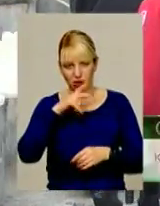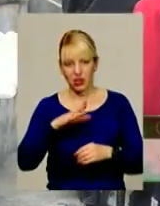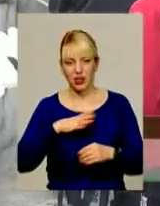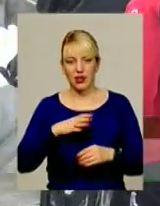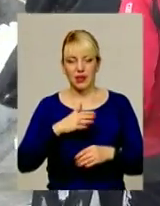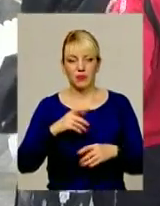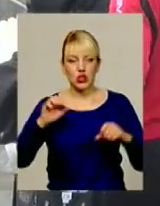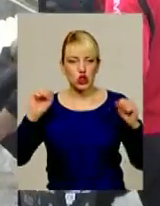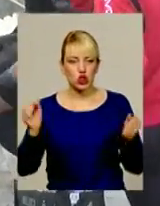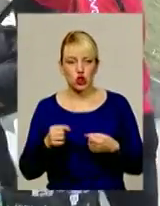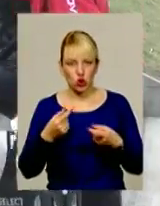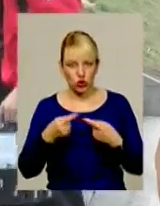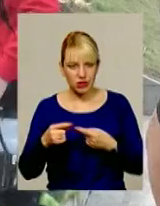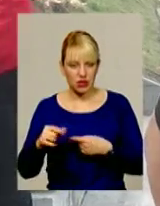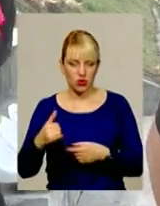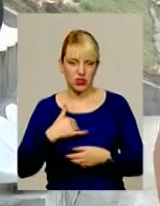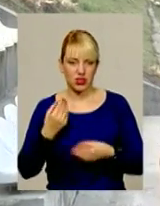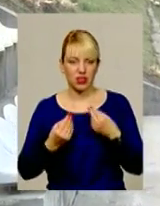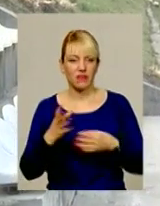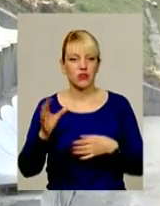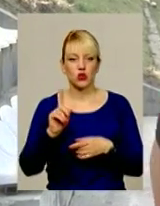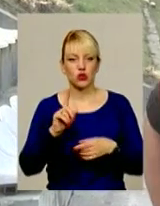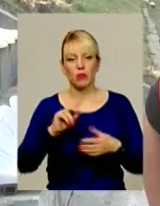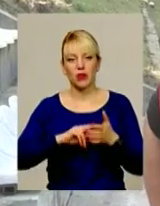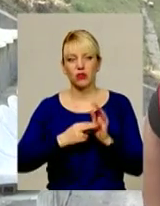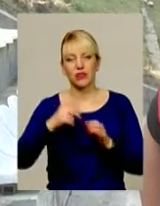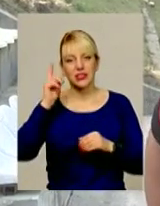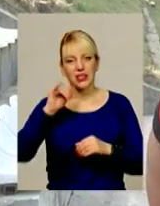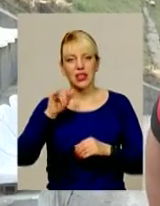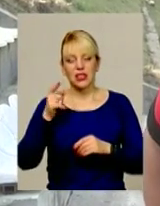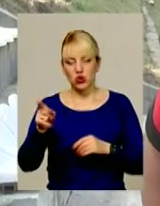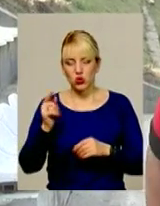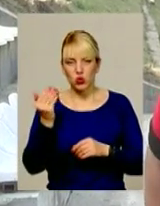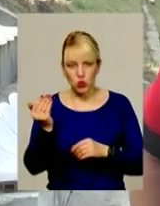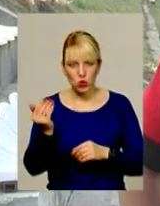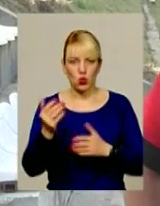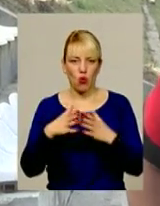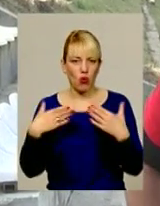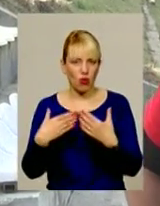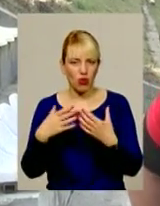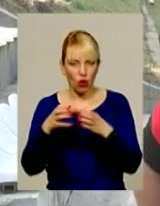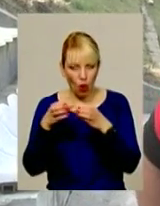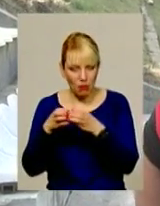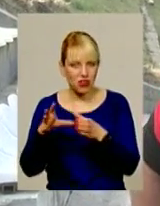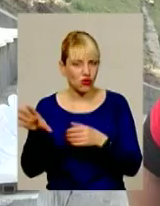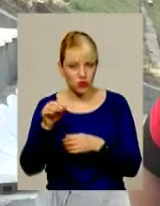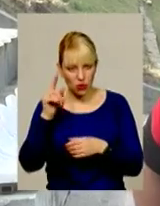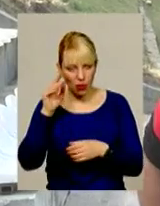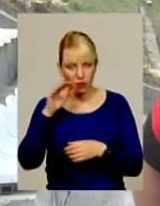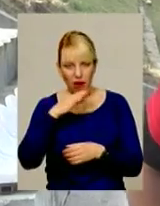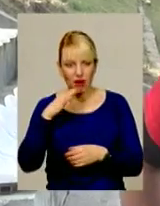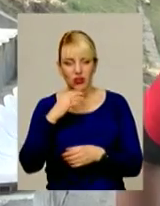користя ігри. Ось так, все, що планували, ми знали про цю команду багато. І все, що виконали установку тренерів.